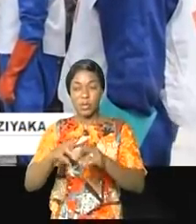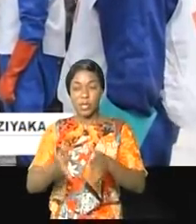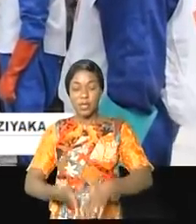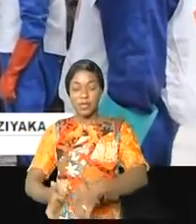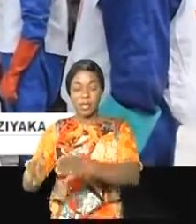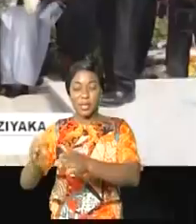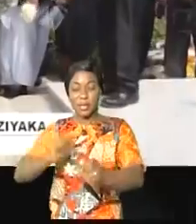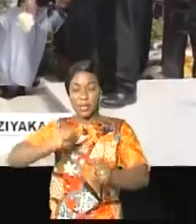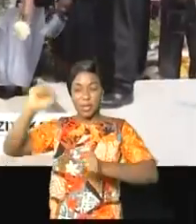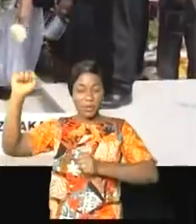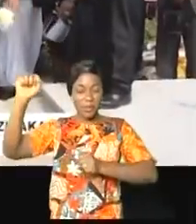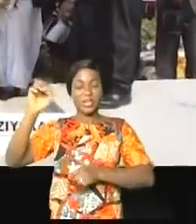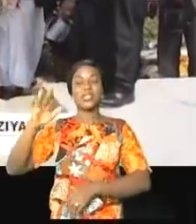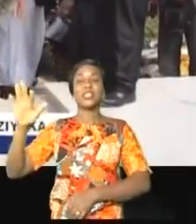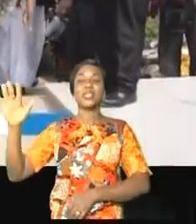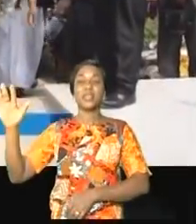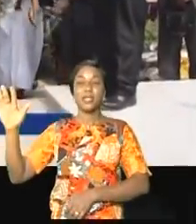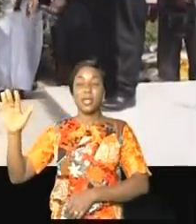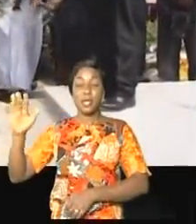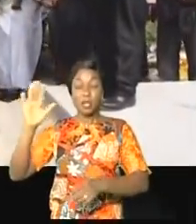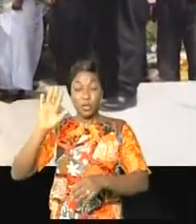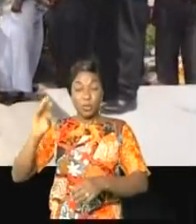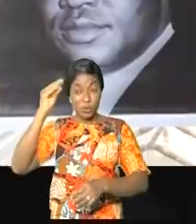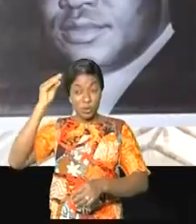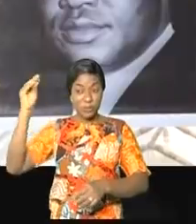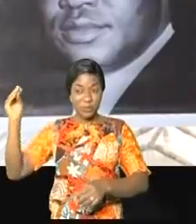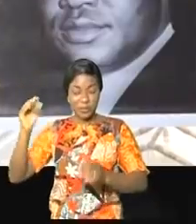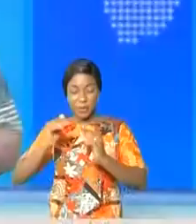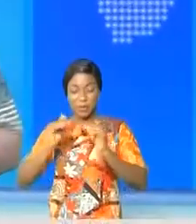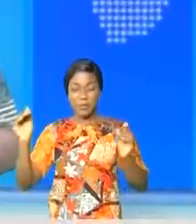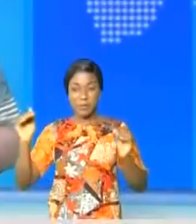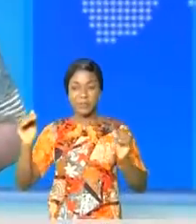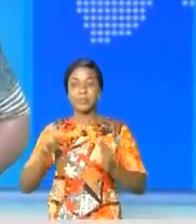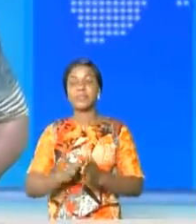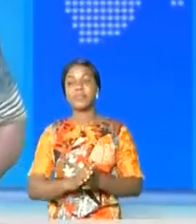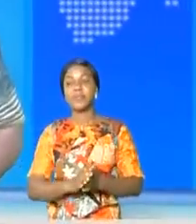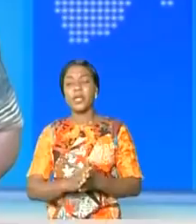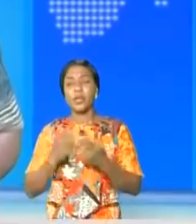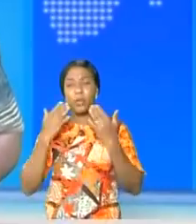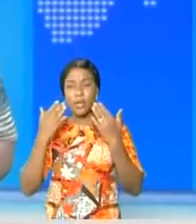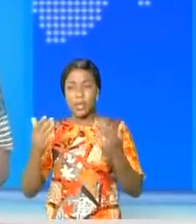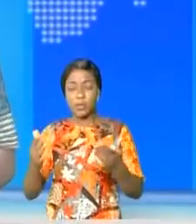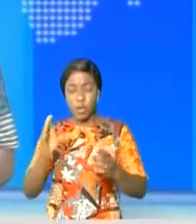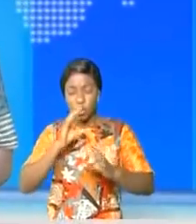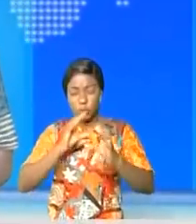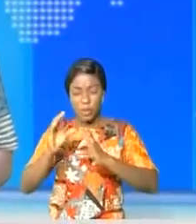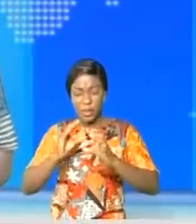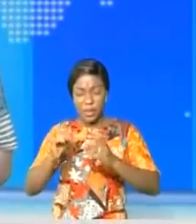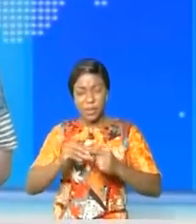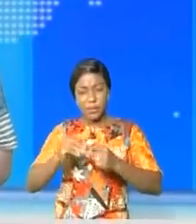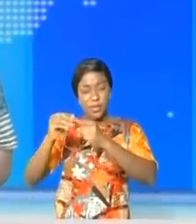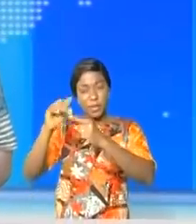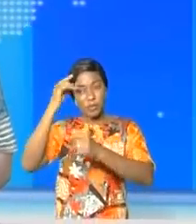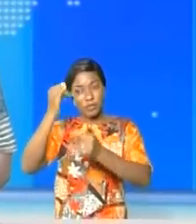avenue Nécropole de Kinshasa. Que son âme repose en paix. Et ces communiqués officiels, avant de clôturer ces